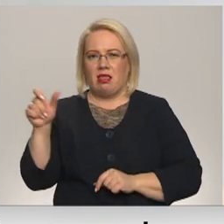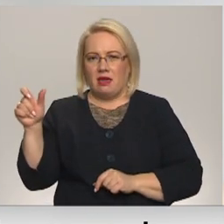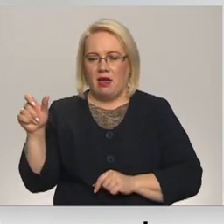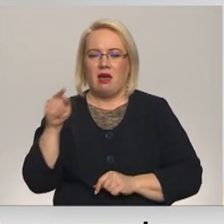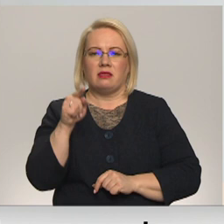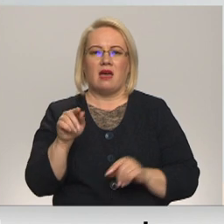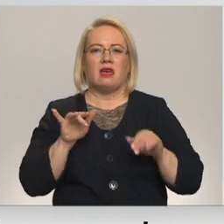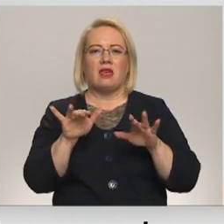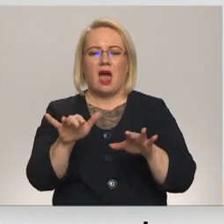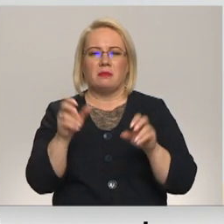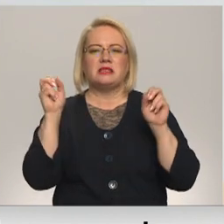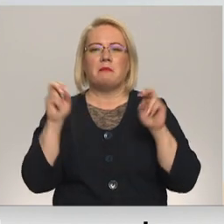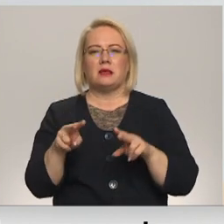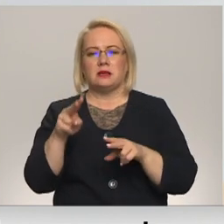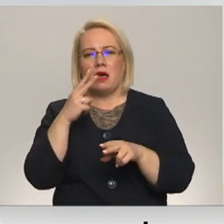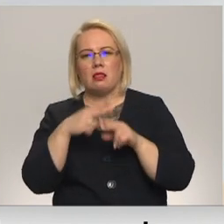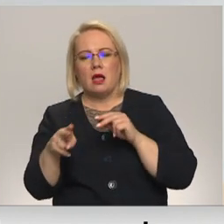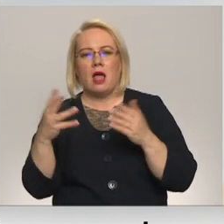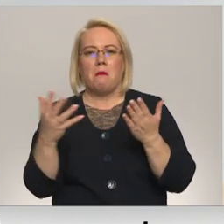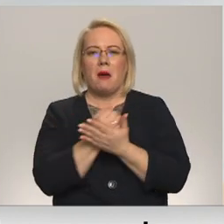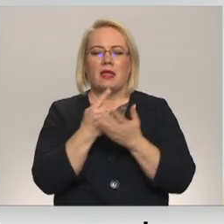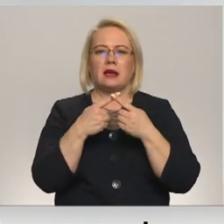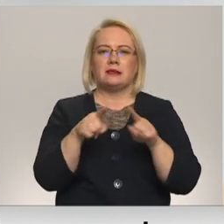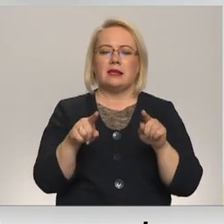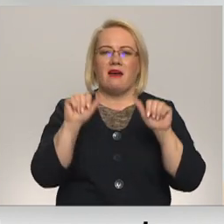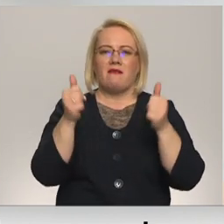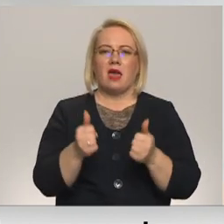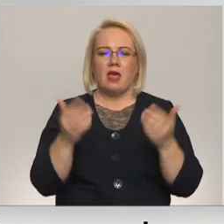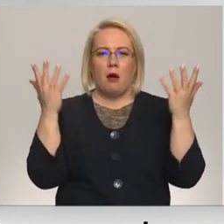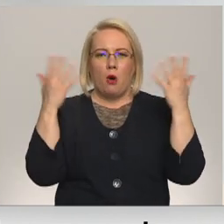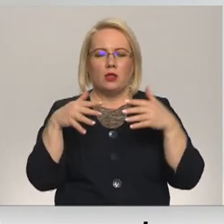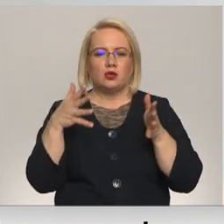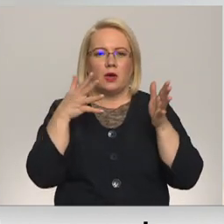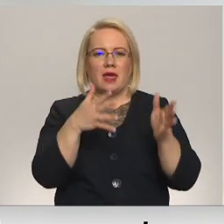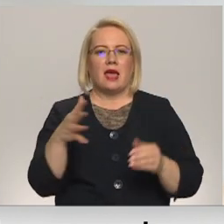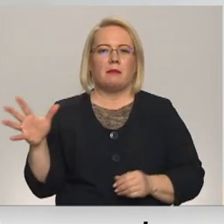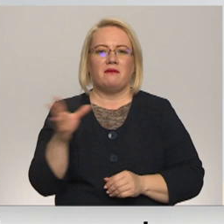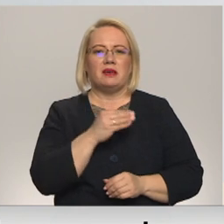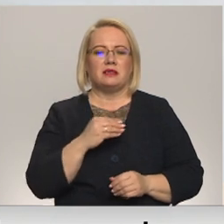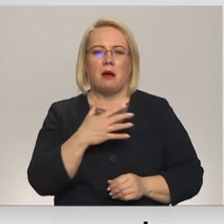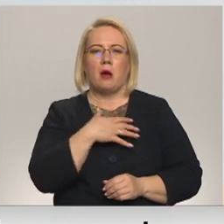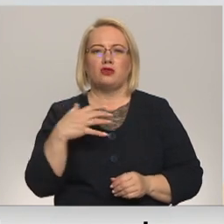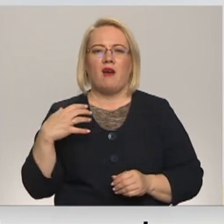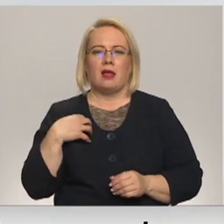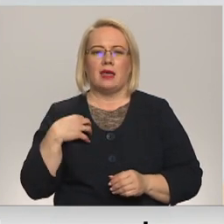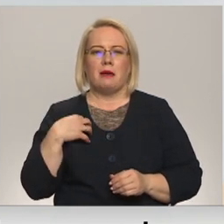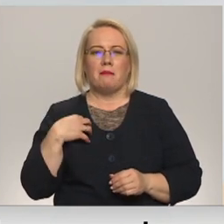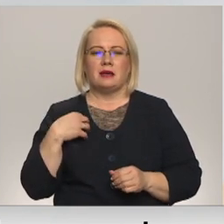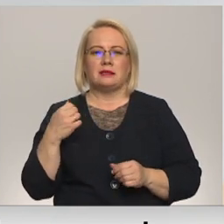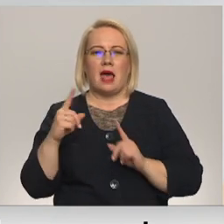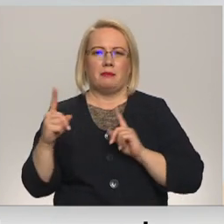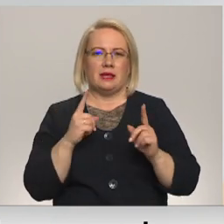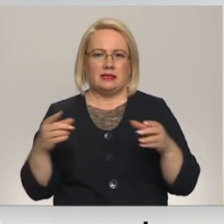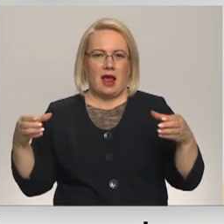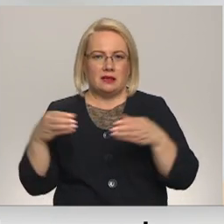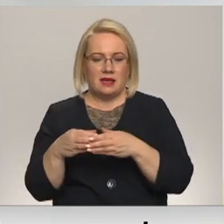darbība ir apzināti vērsta, lai panāktu cita vēda politisko ietekmi visā pašvaldības administrācijā. Un nav noslēpums,